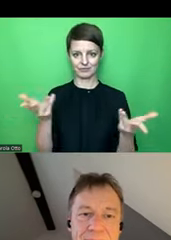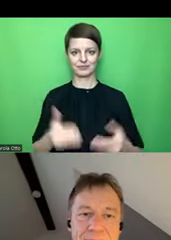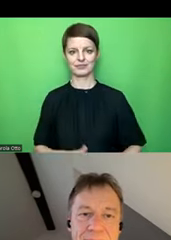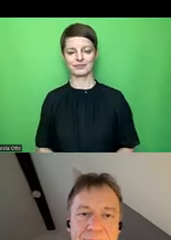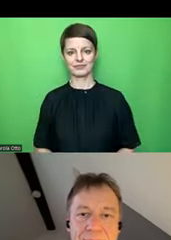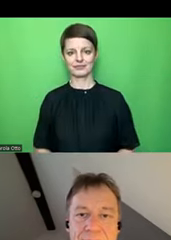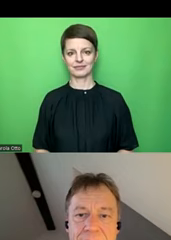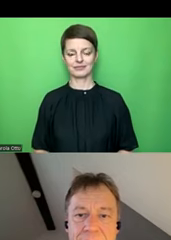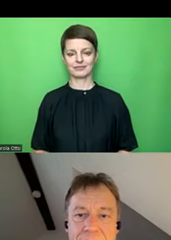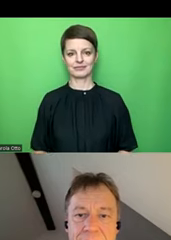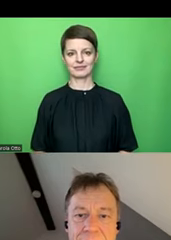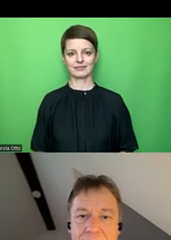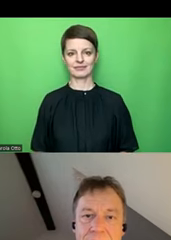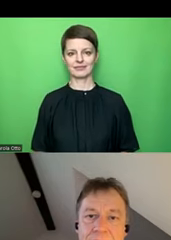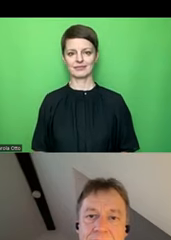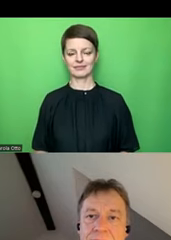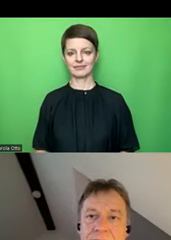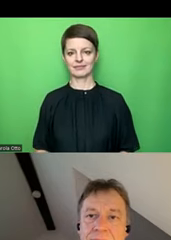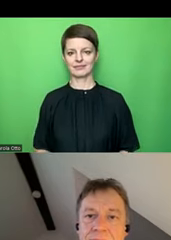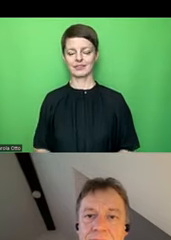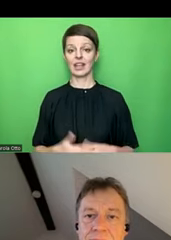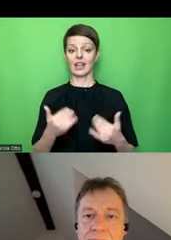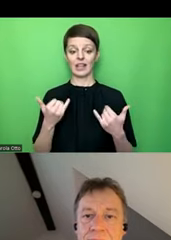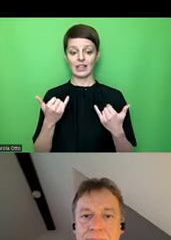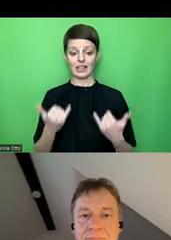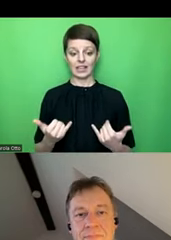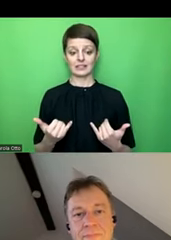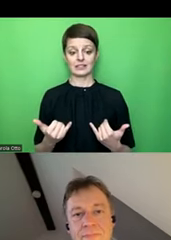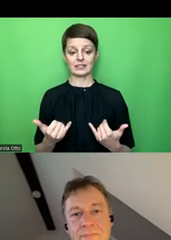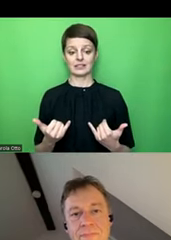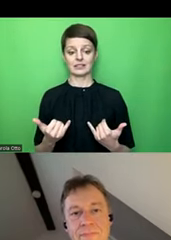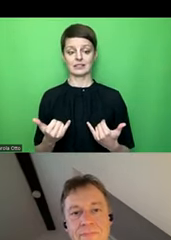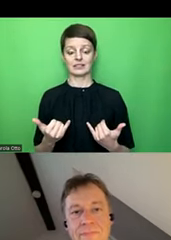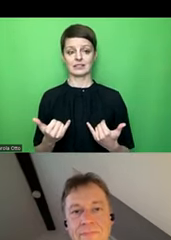Genau, ich glaube, mir bleibt jetzt noch zum einen,